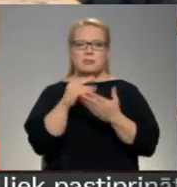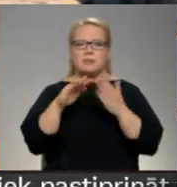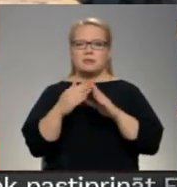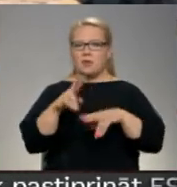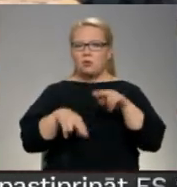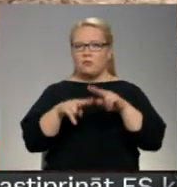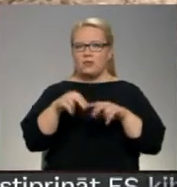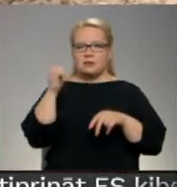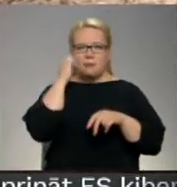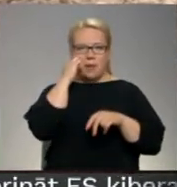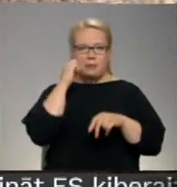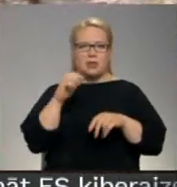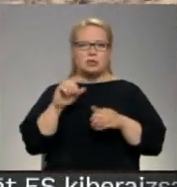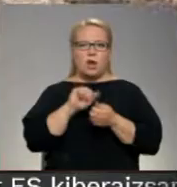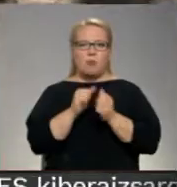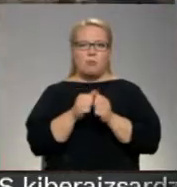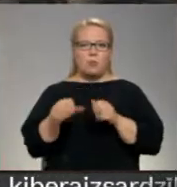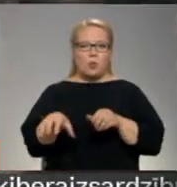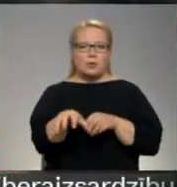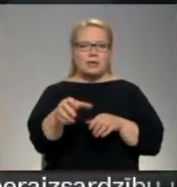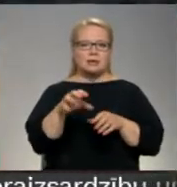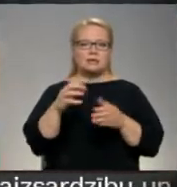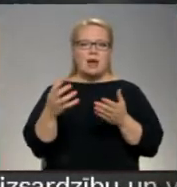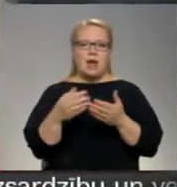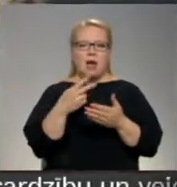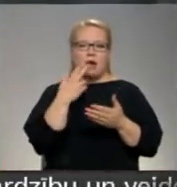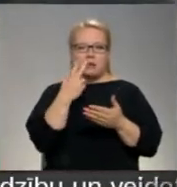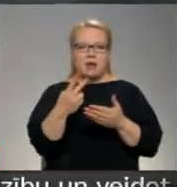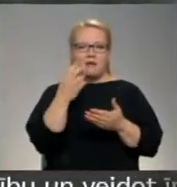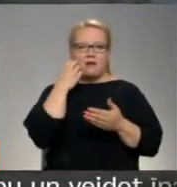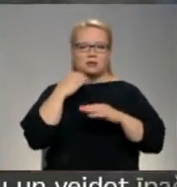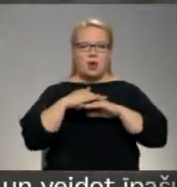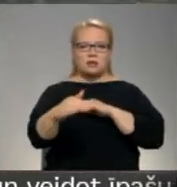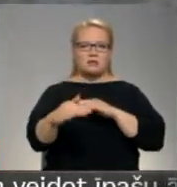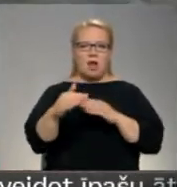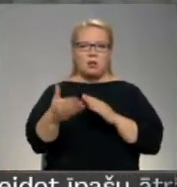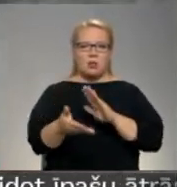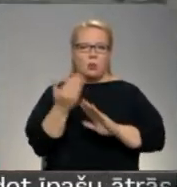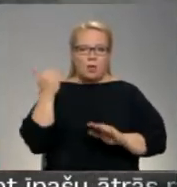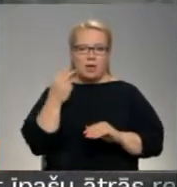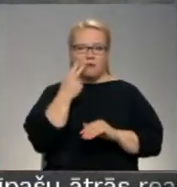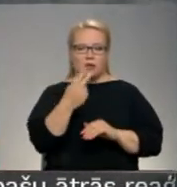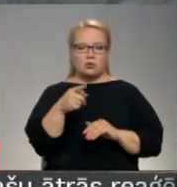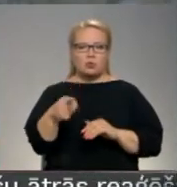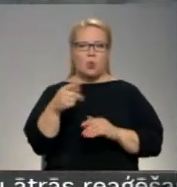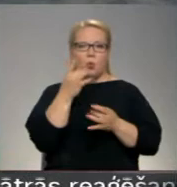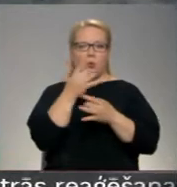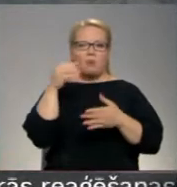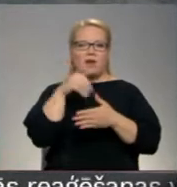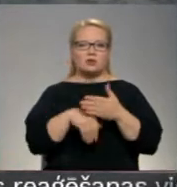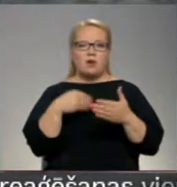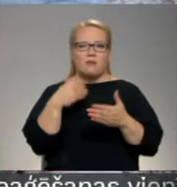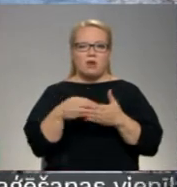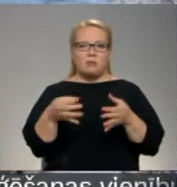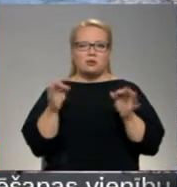būvniecības piemineklis. Brūģis atklāts pēc tam, kad tika noņemts vecajas asfalts, un šī atklājuma kultūra vēsturisko vērtību uzreiz uzsvēra